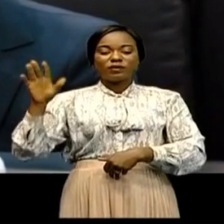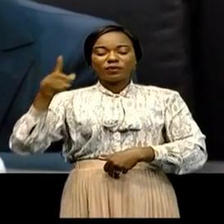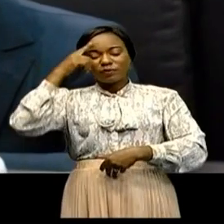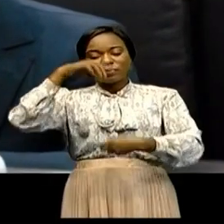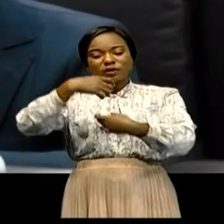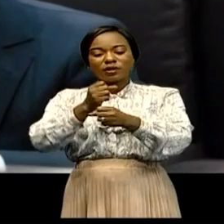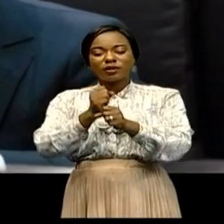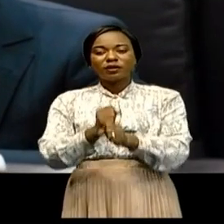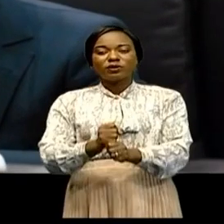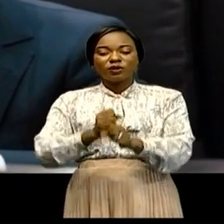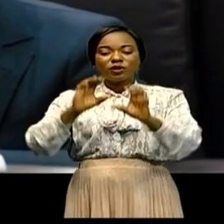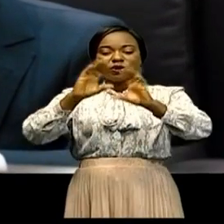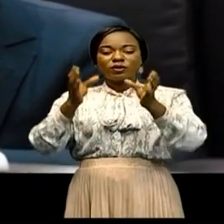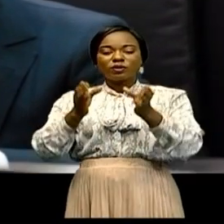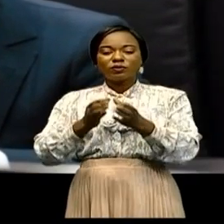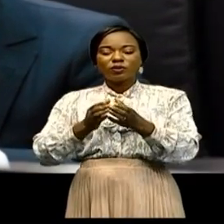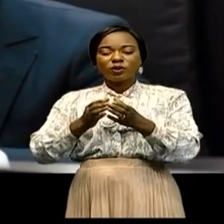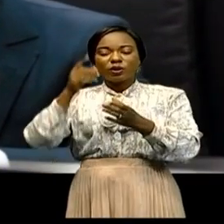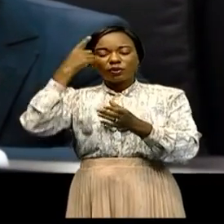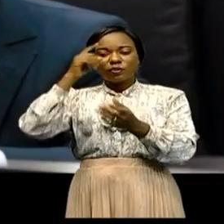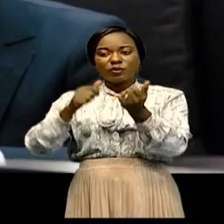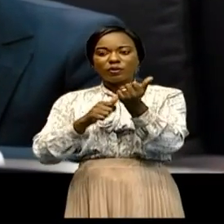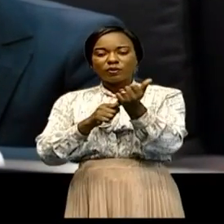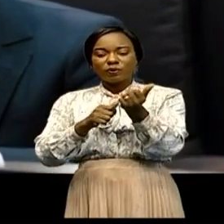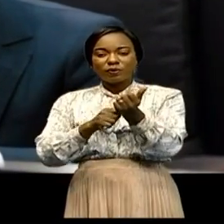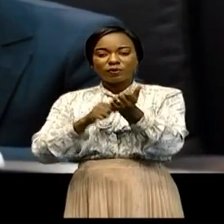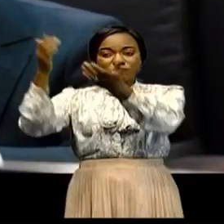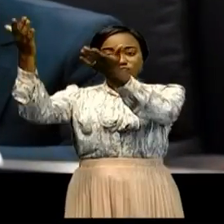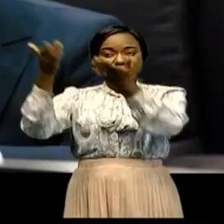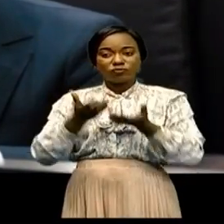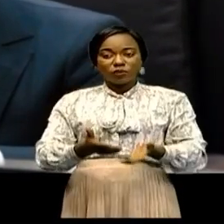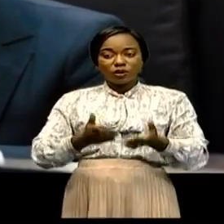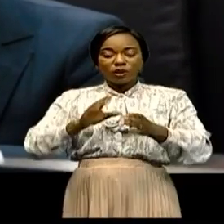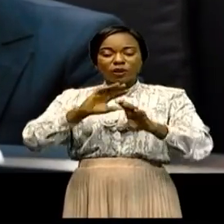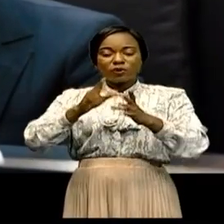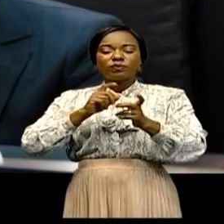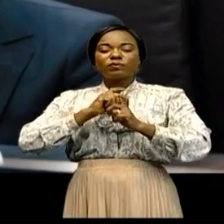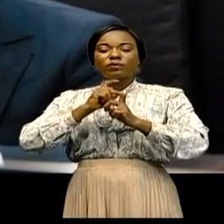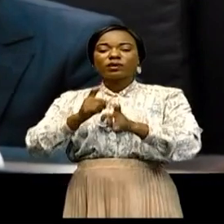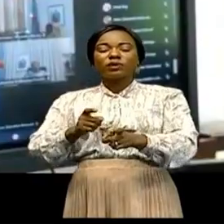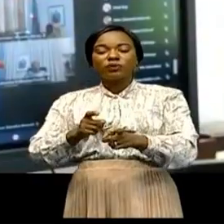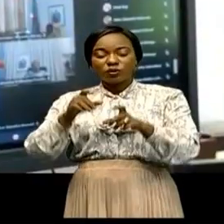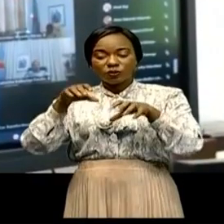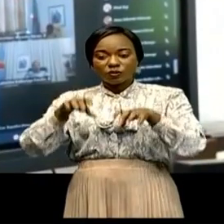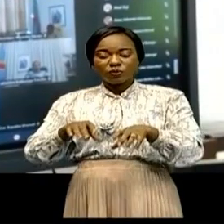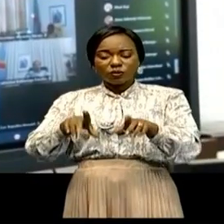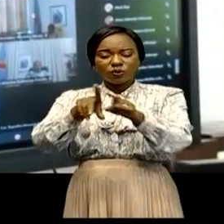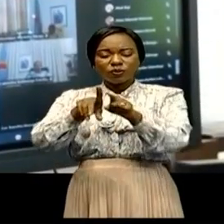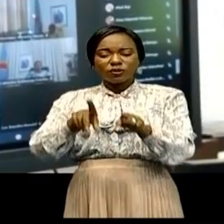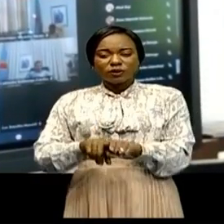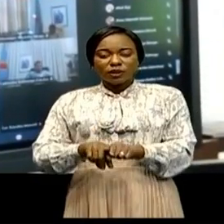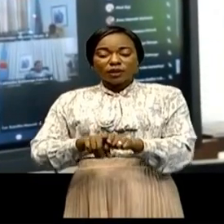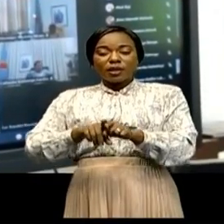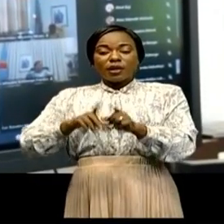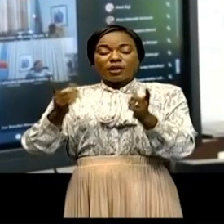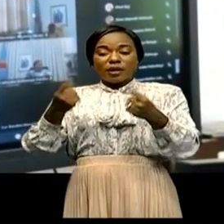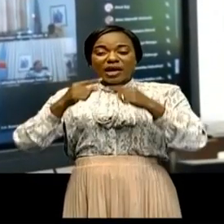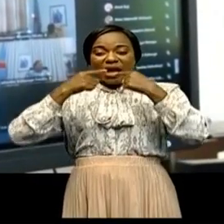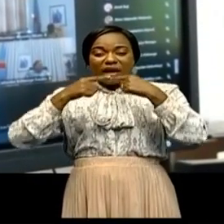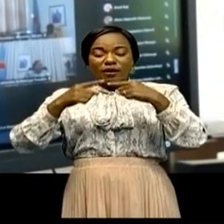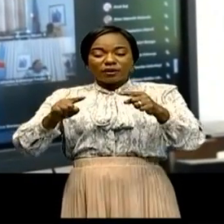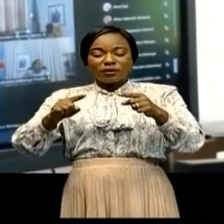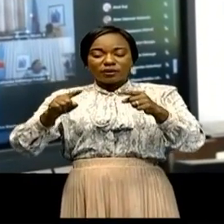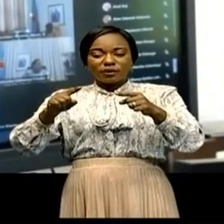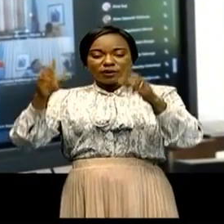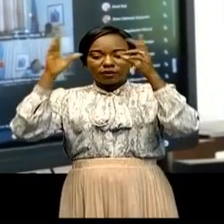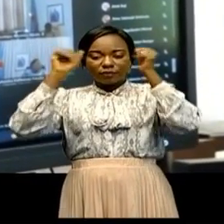création d'une commission de rapatriement du patrimoine culturel congolais. Rappelant la précédente annonce du Président de la République